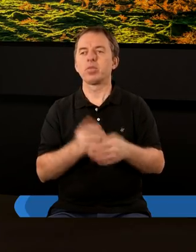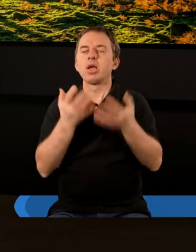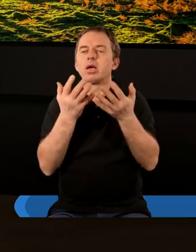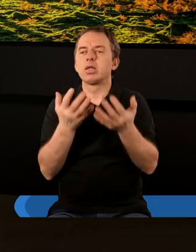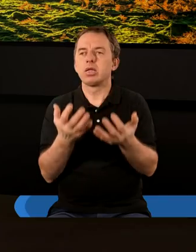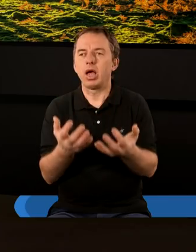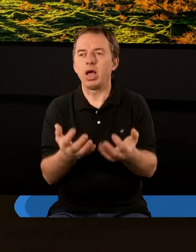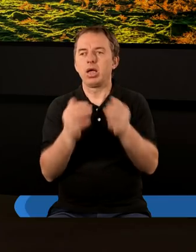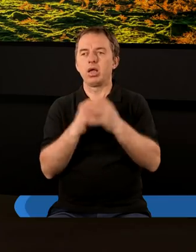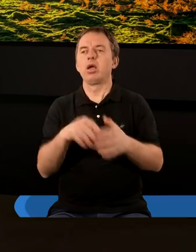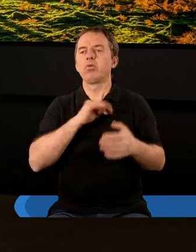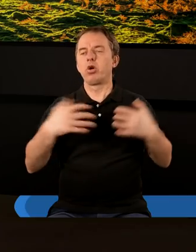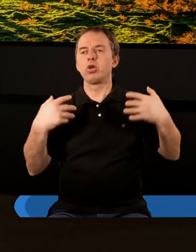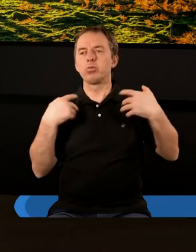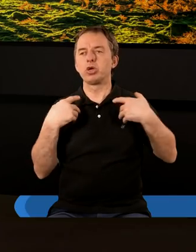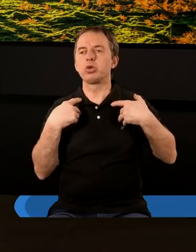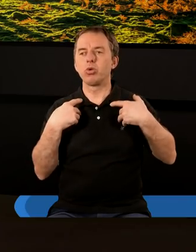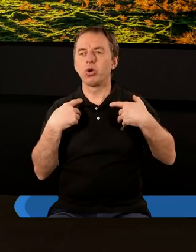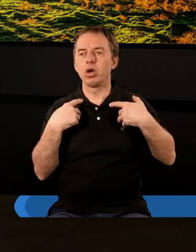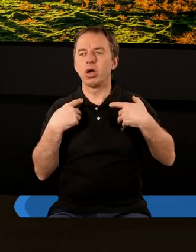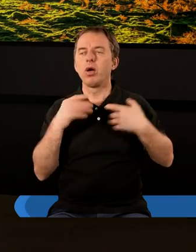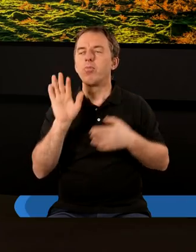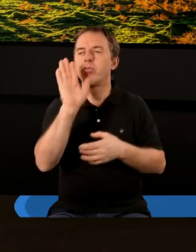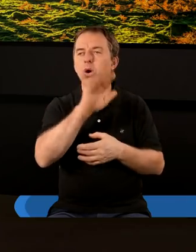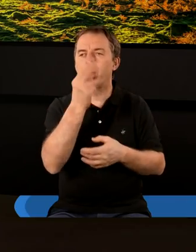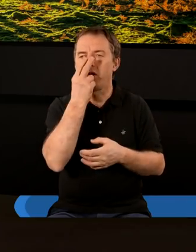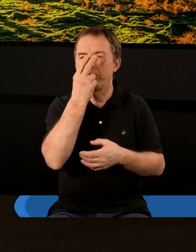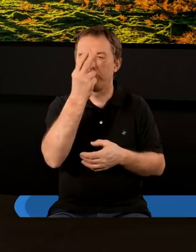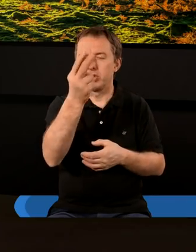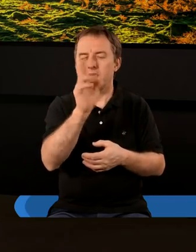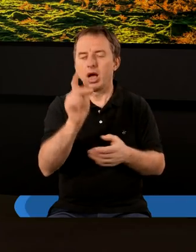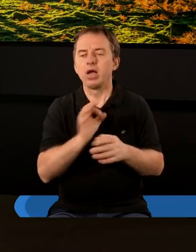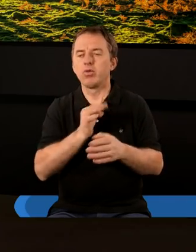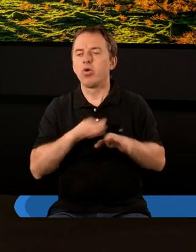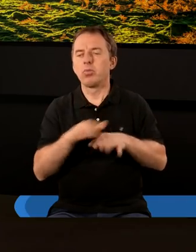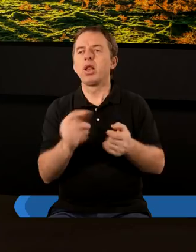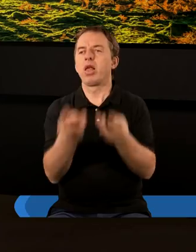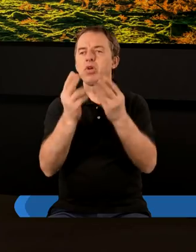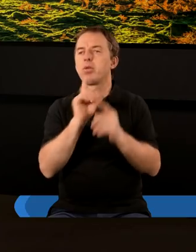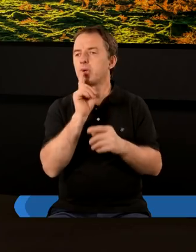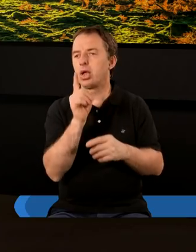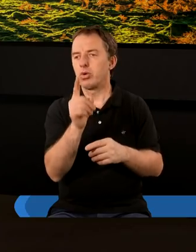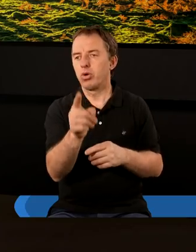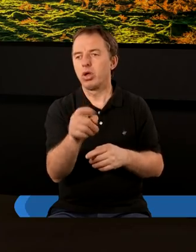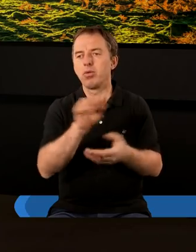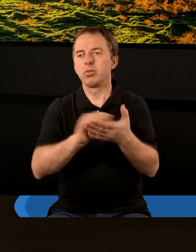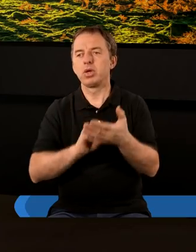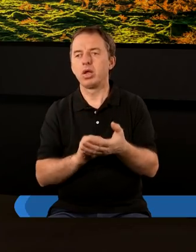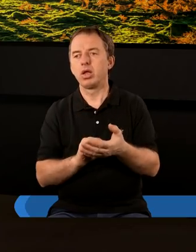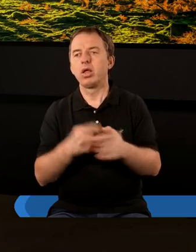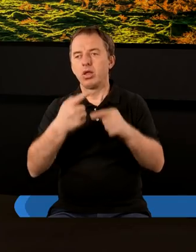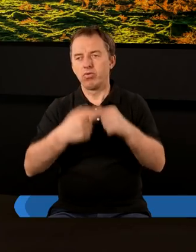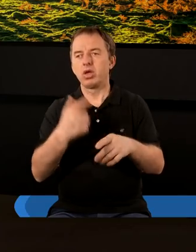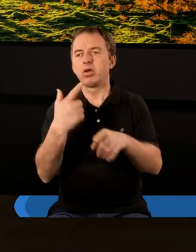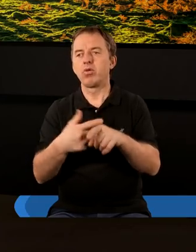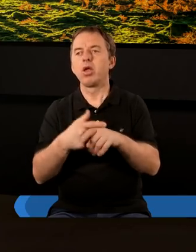chce w swoim życiu Boga widzieć na ważnym miejscu to najważniejsze przesłanie jest zapisane